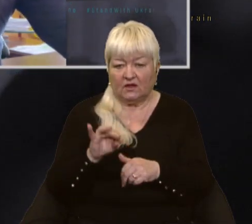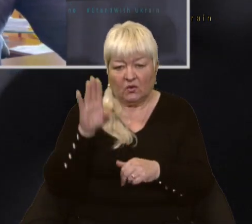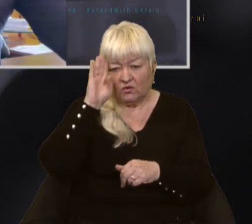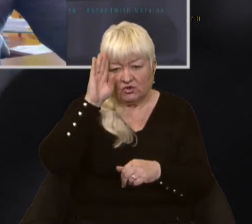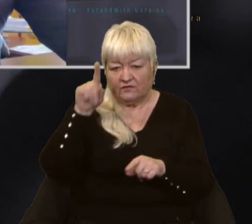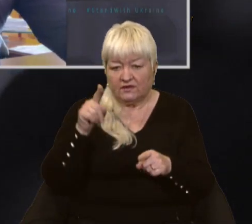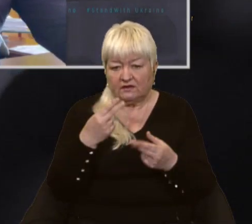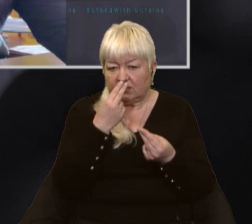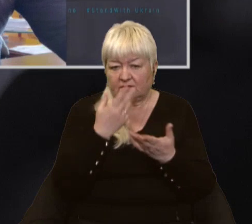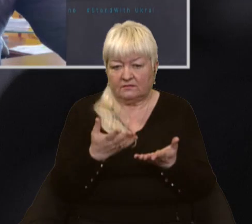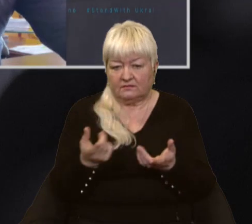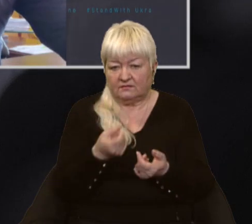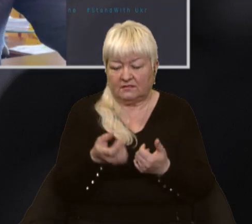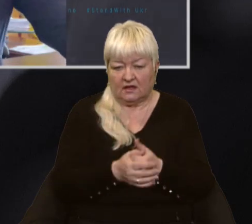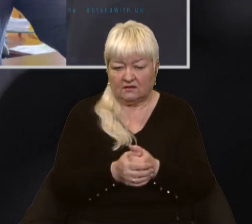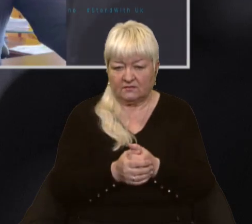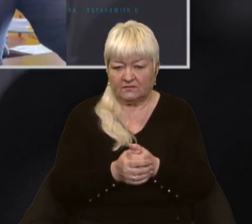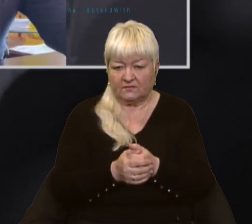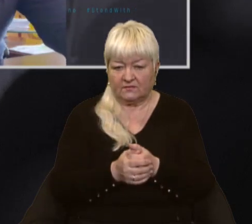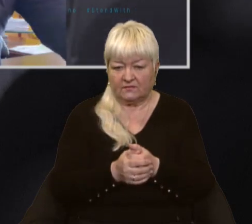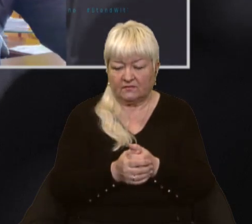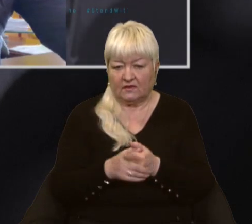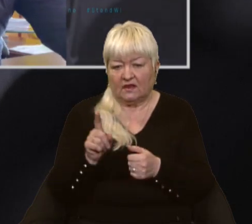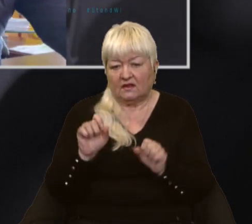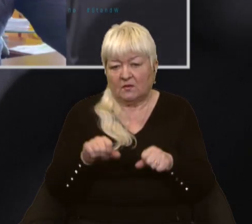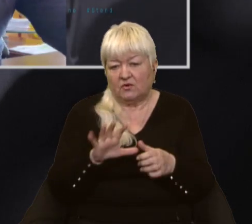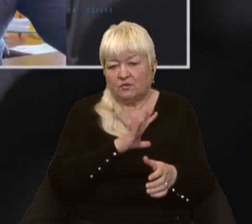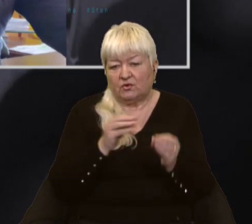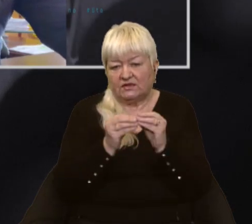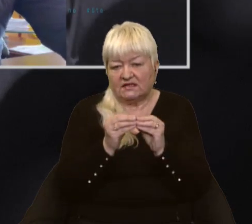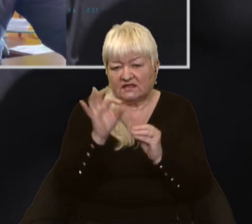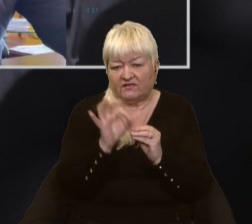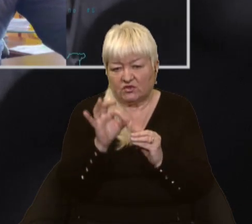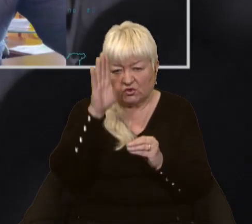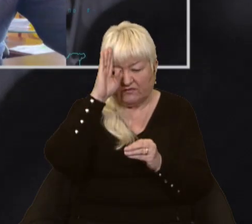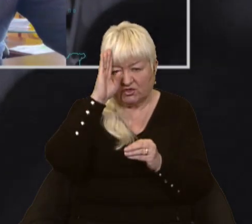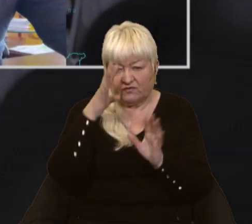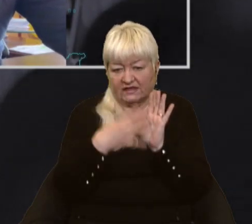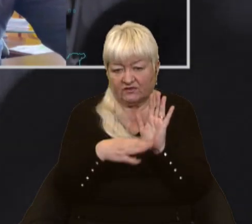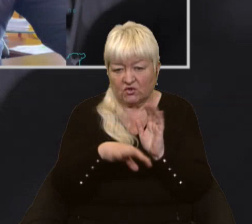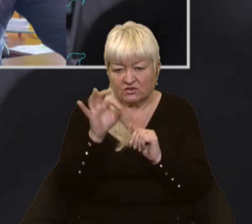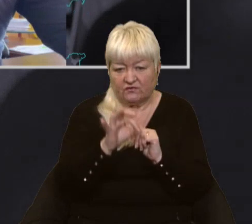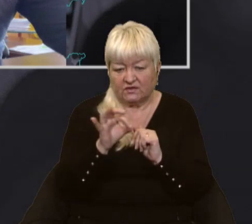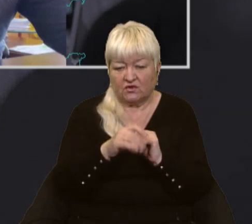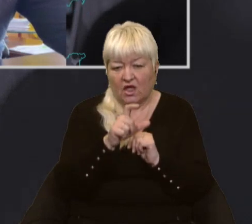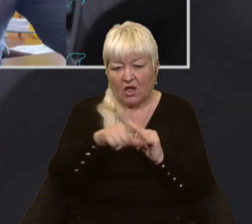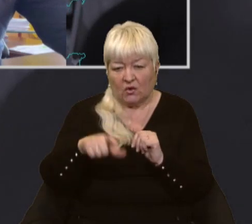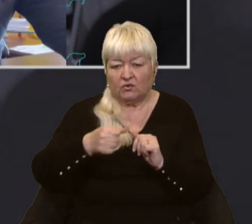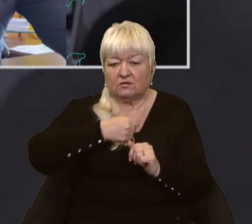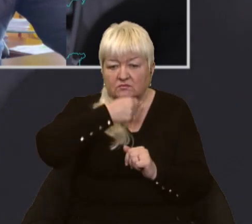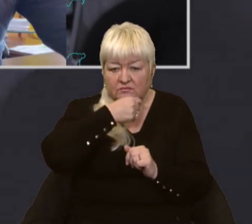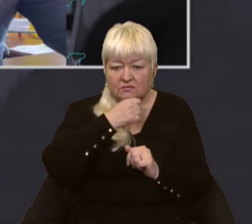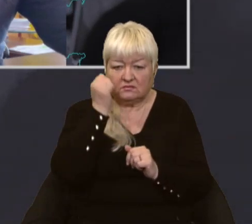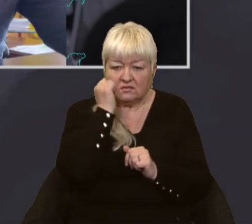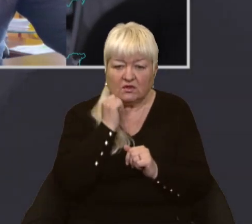небагато. Там було, ну, може, 10% чоловіків. А так 90% – це люди похилого віку,